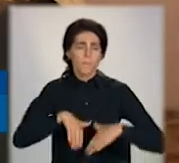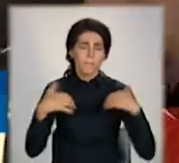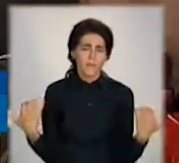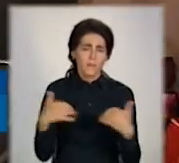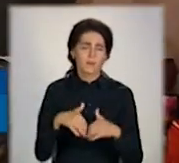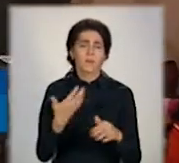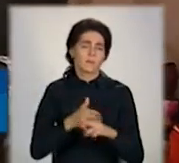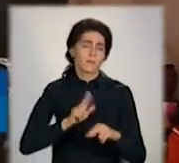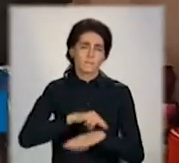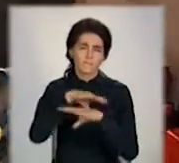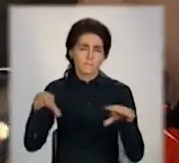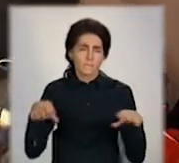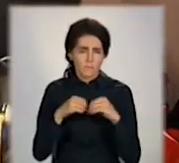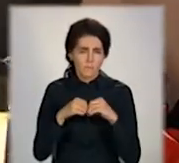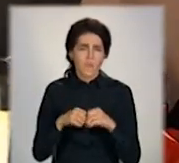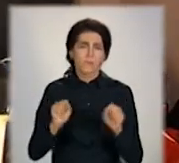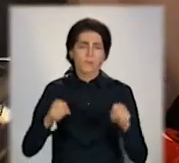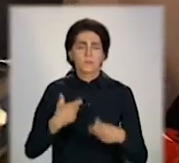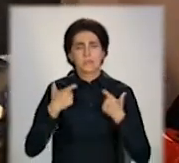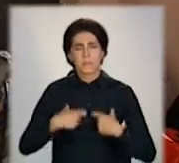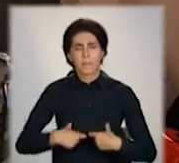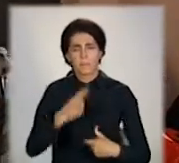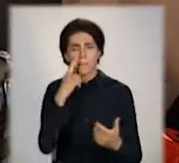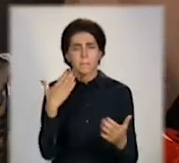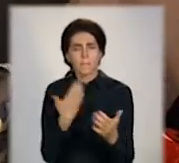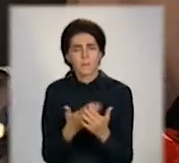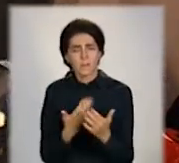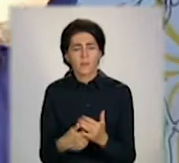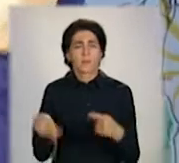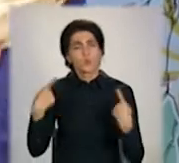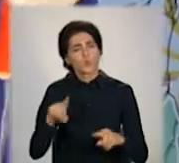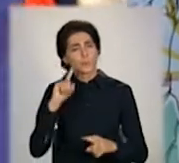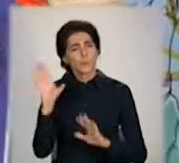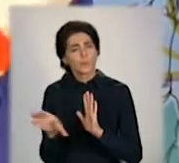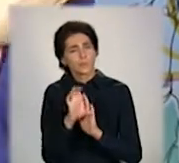баяні. Ми можемо себе показати і інших послушати.